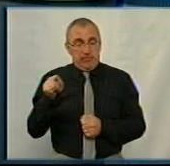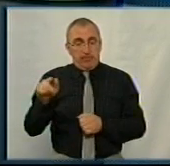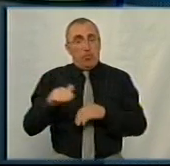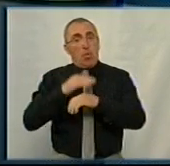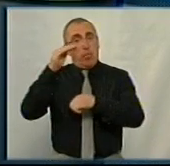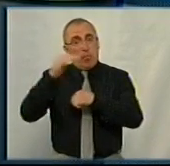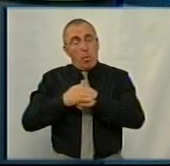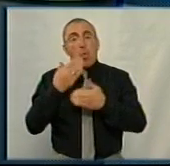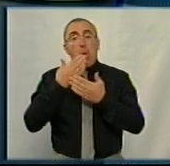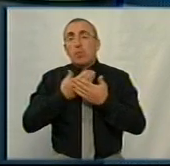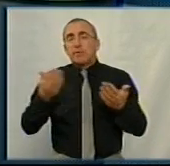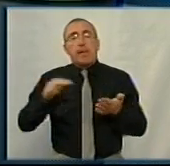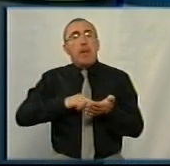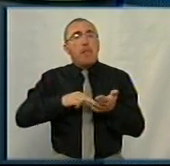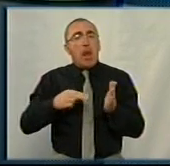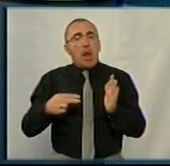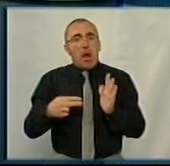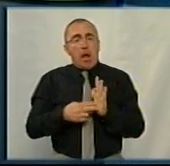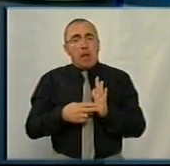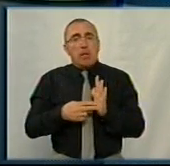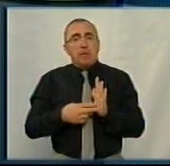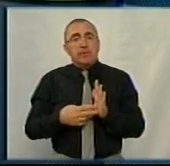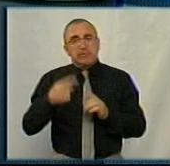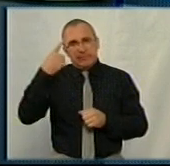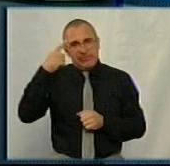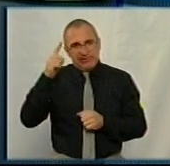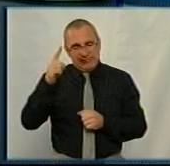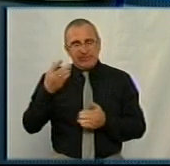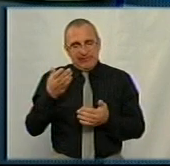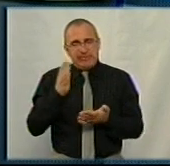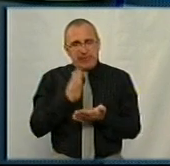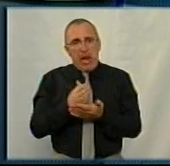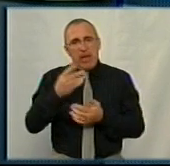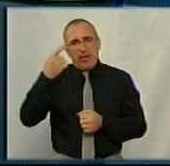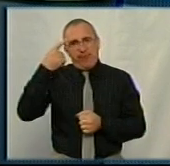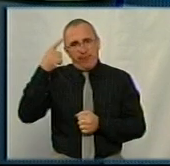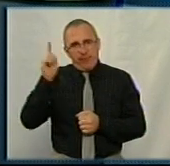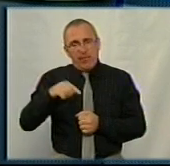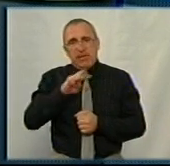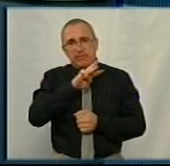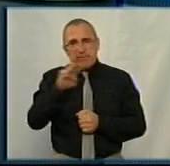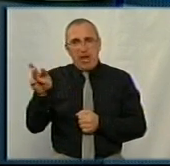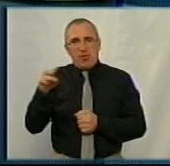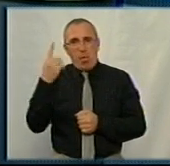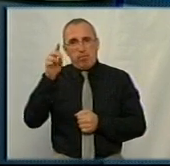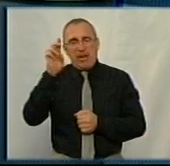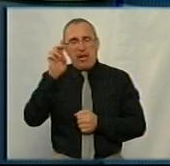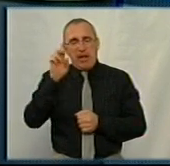останні плани, які стали відомі завдяки сайту обласної ради, говорять про те, що